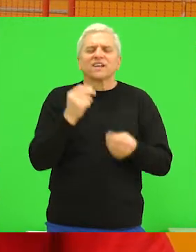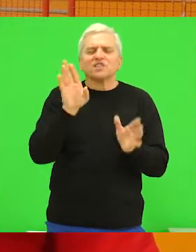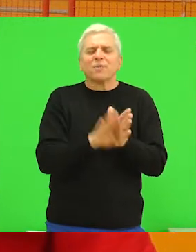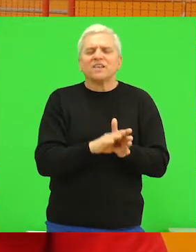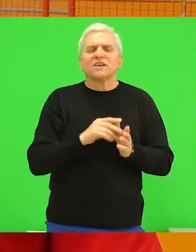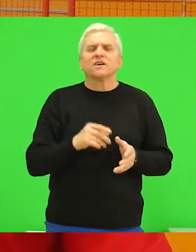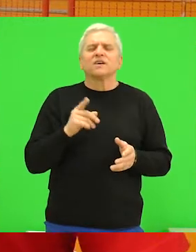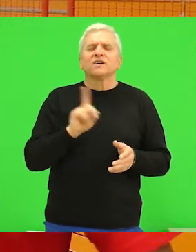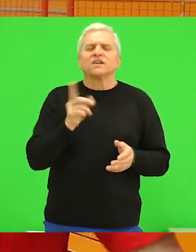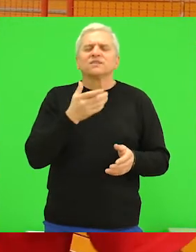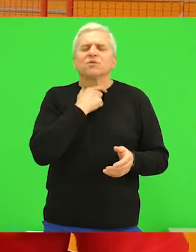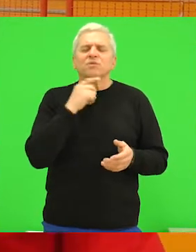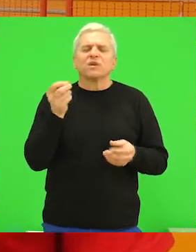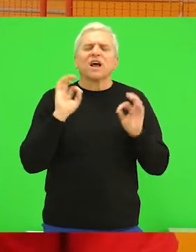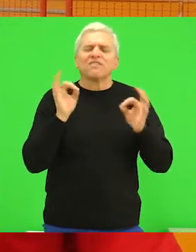dva igrača manje.